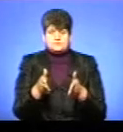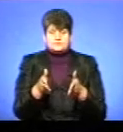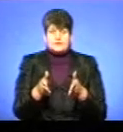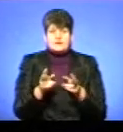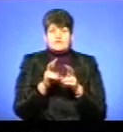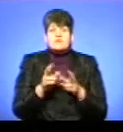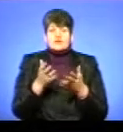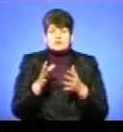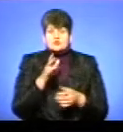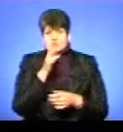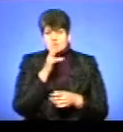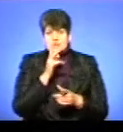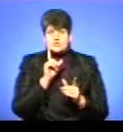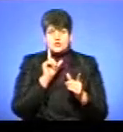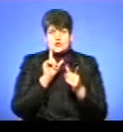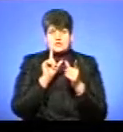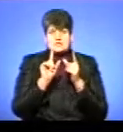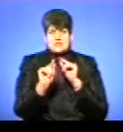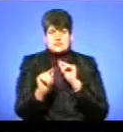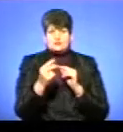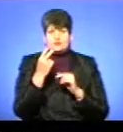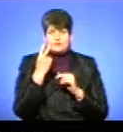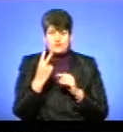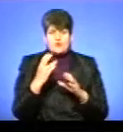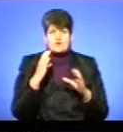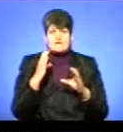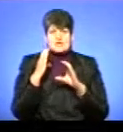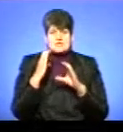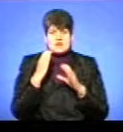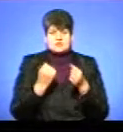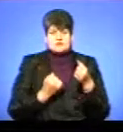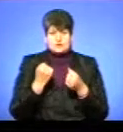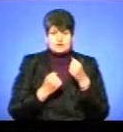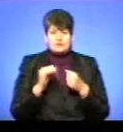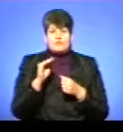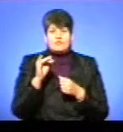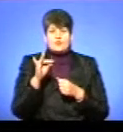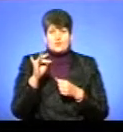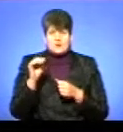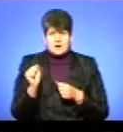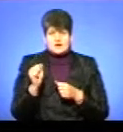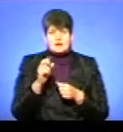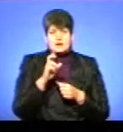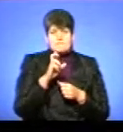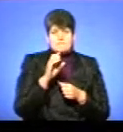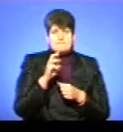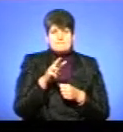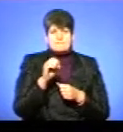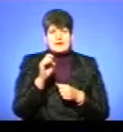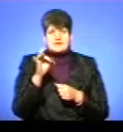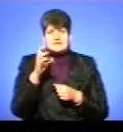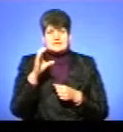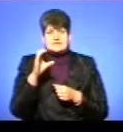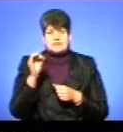'ясувала, що під час роз'їзду двох вантажних автомобілів, фура, а також «Мерседес», «Бенц» «Буда»,